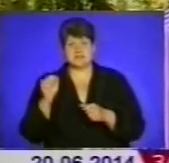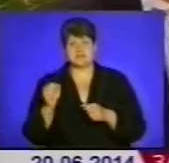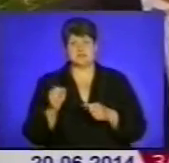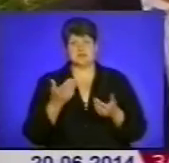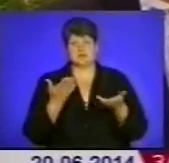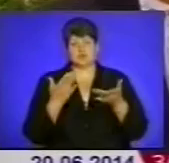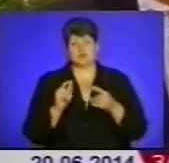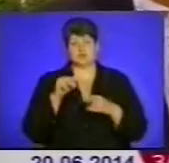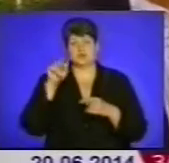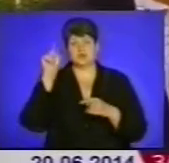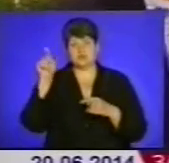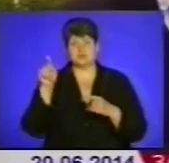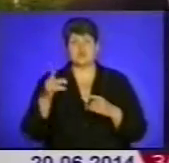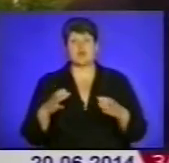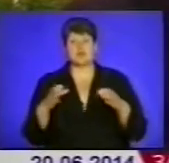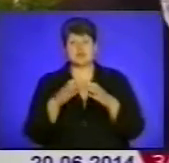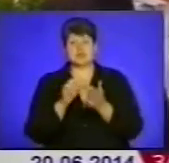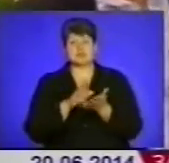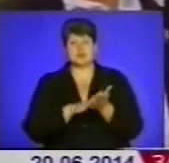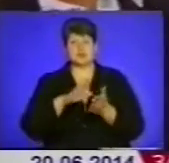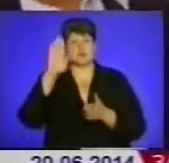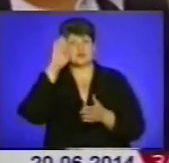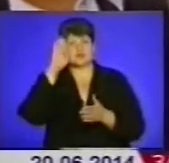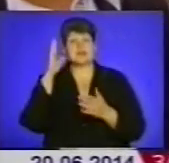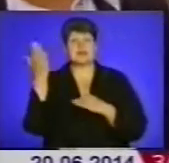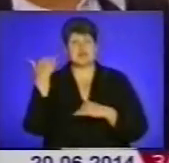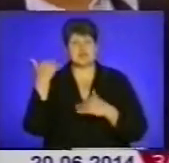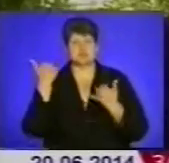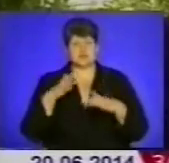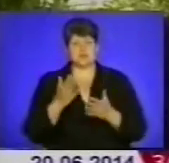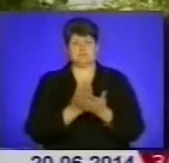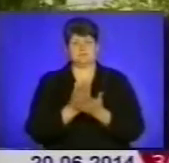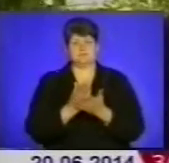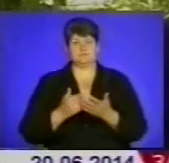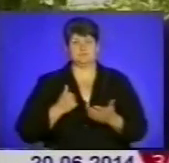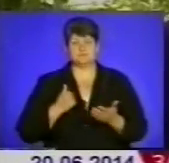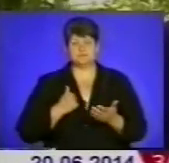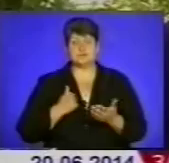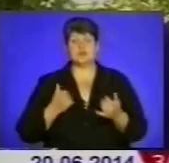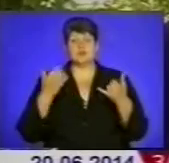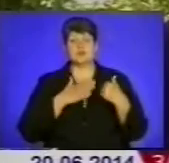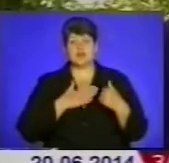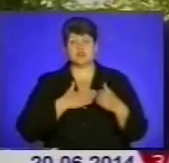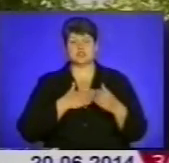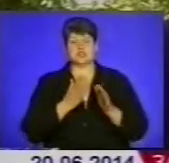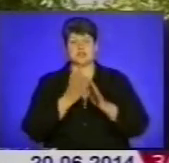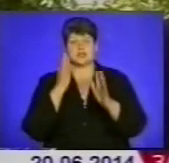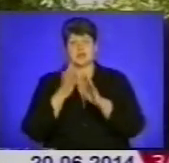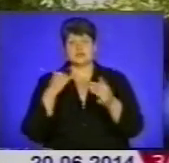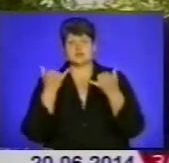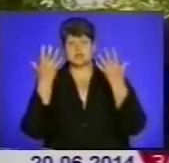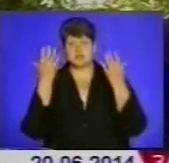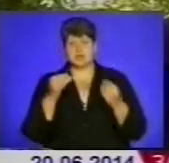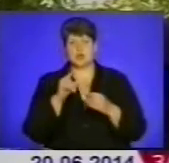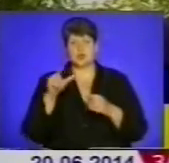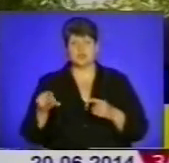туди. У батальйон записують здебільшого чоловіків, які раніше воювали. Тому в наших рядах на сьогоднішній день люди, які прожили